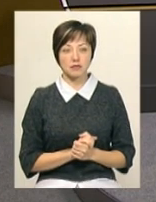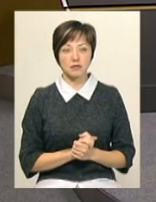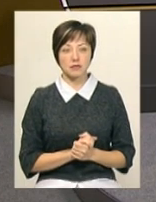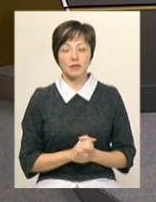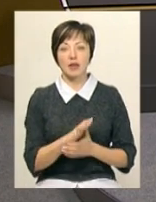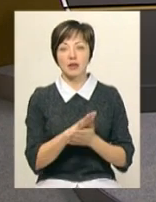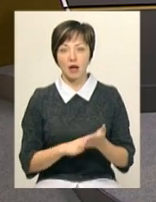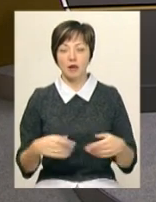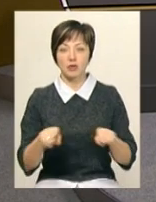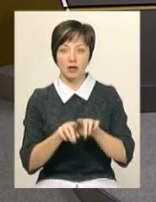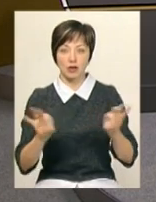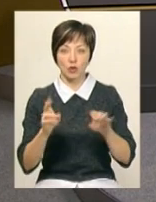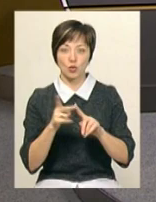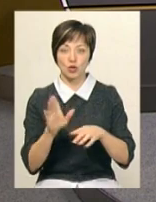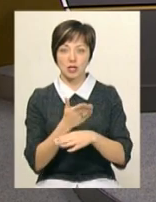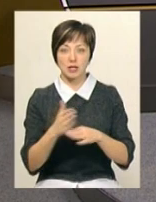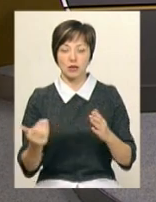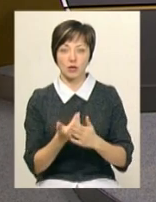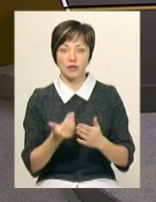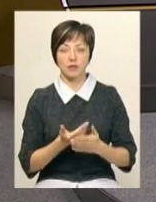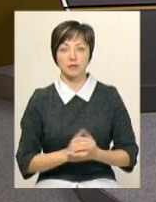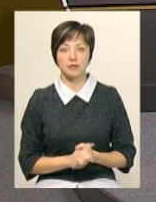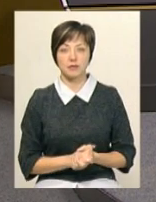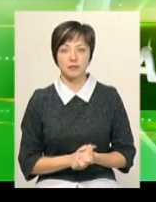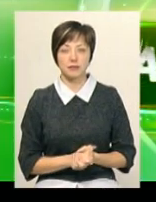Далі – короткий огляд другої частини випуску.